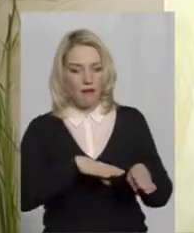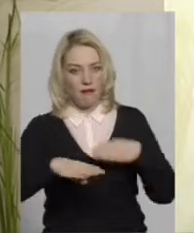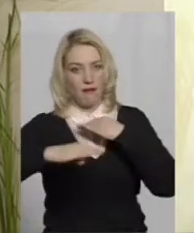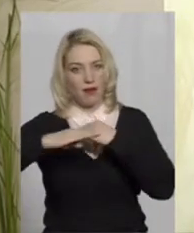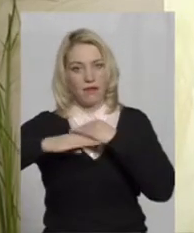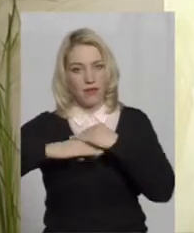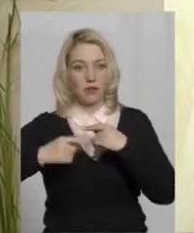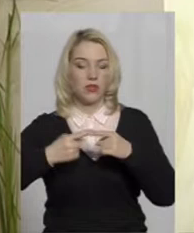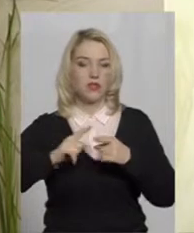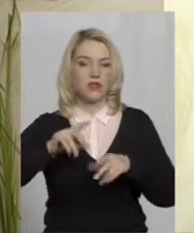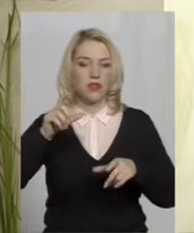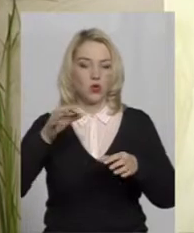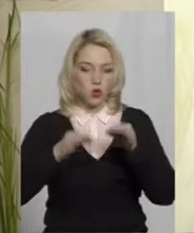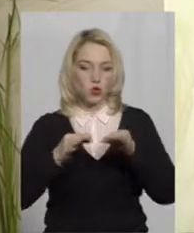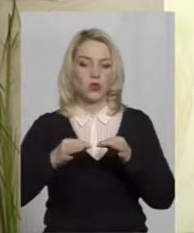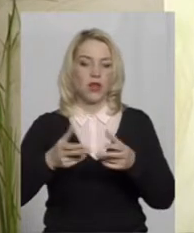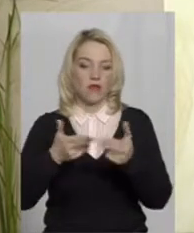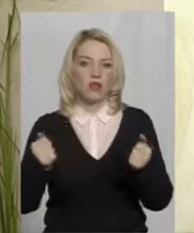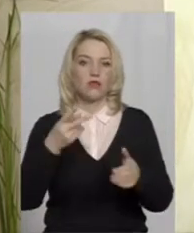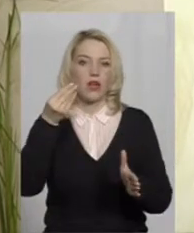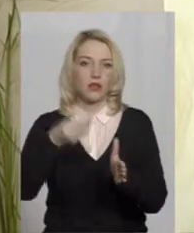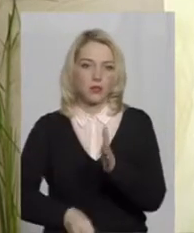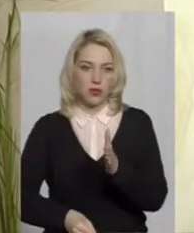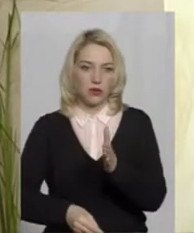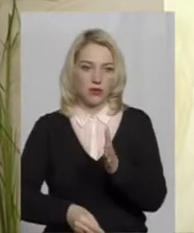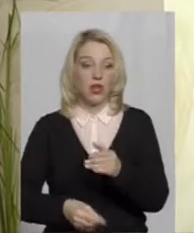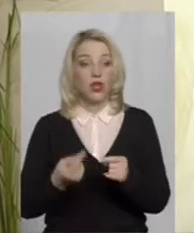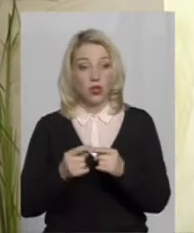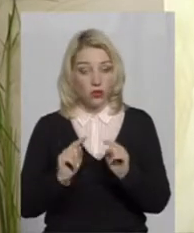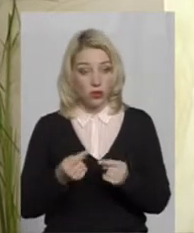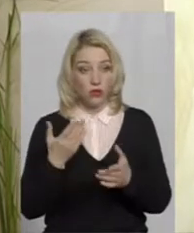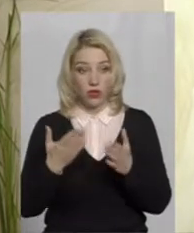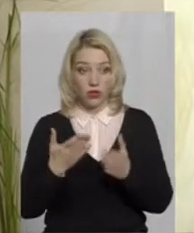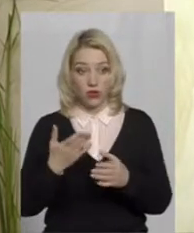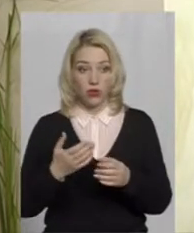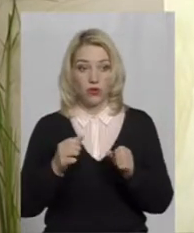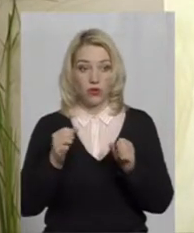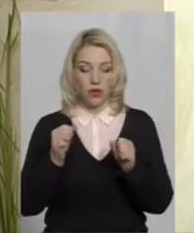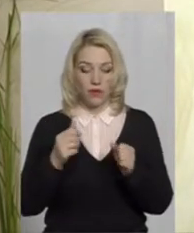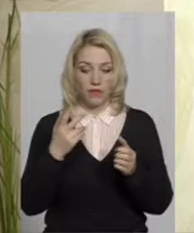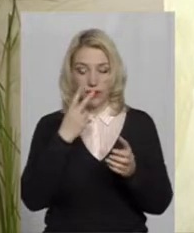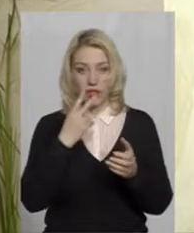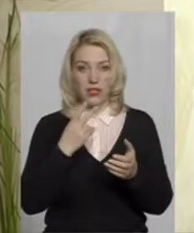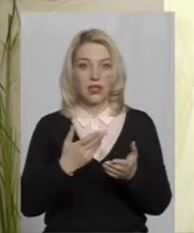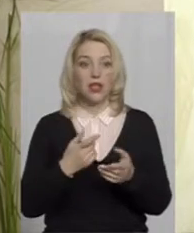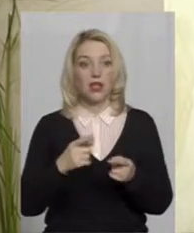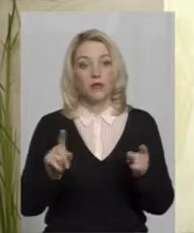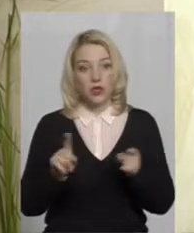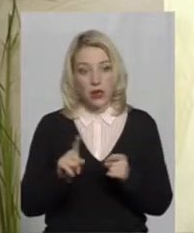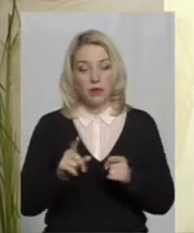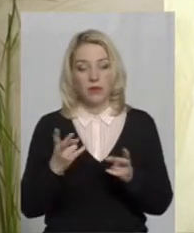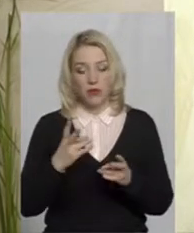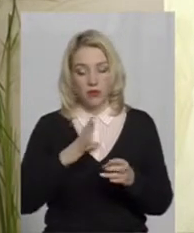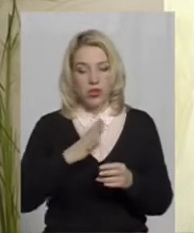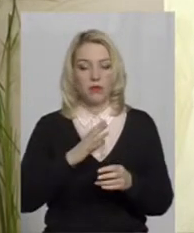визнав це дискримінацію, визнав такі дії аптеки неправомірні. Якщо, звичайно, можна проводити аналогію, то, звичайно, що мають бути рівні